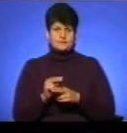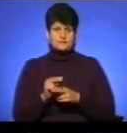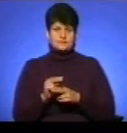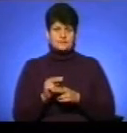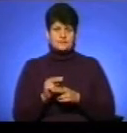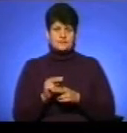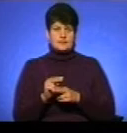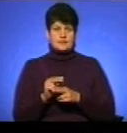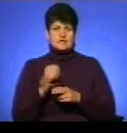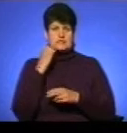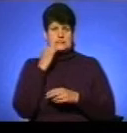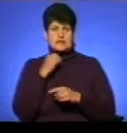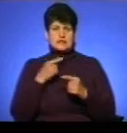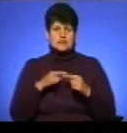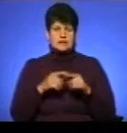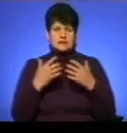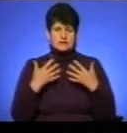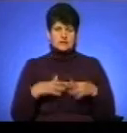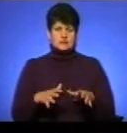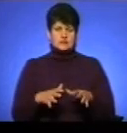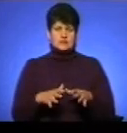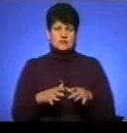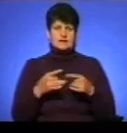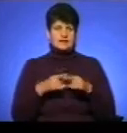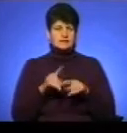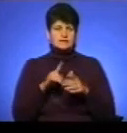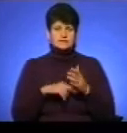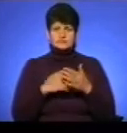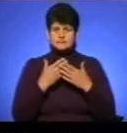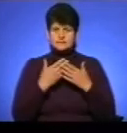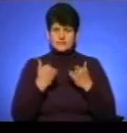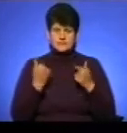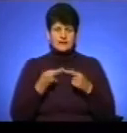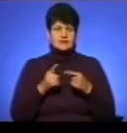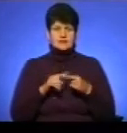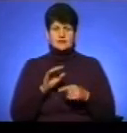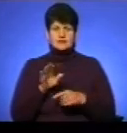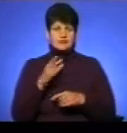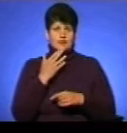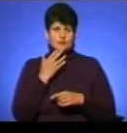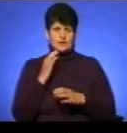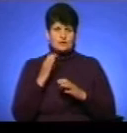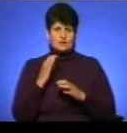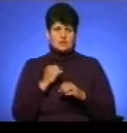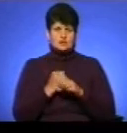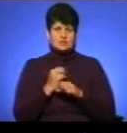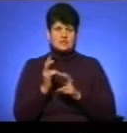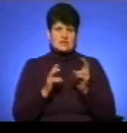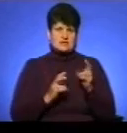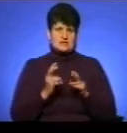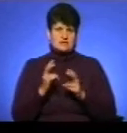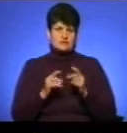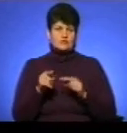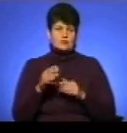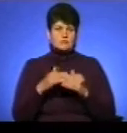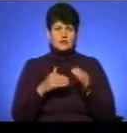Поржавіла вже стара техніка, техніка ненадійна. То не є імпортні автобуси, які зроблені на заводі, вони